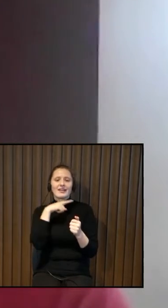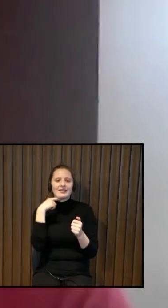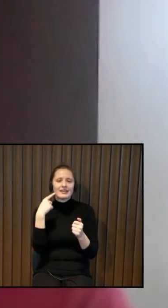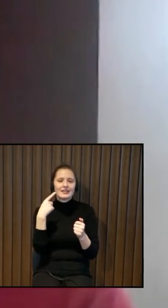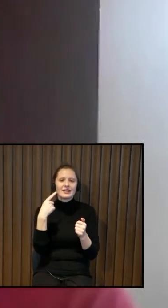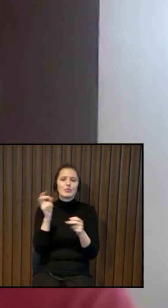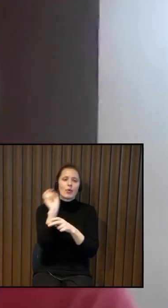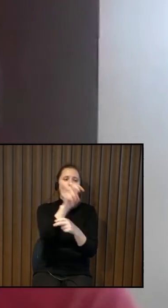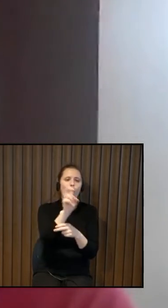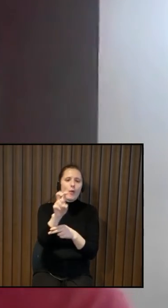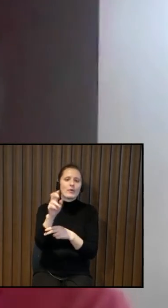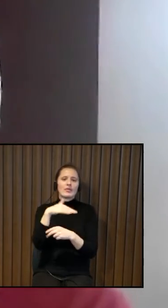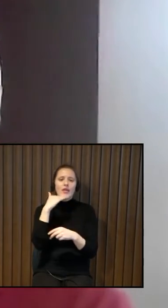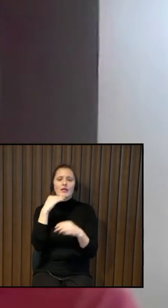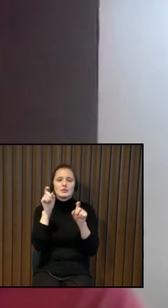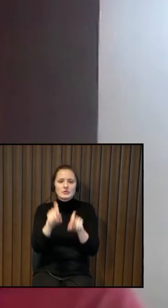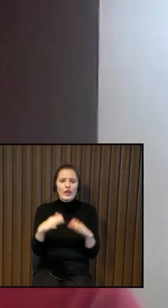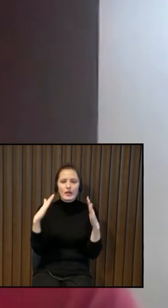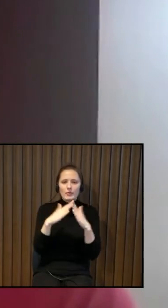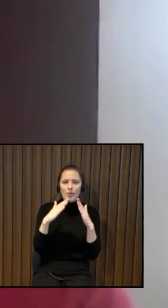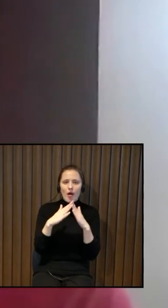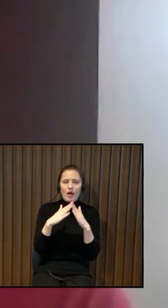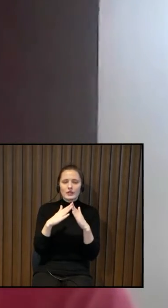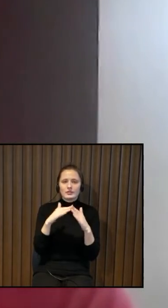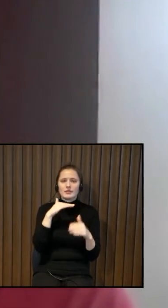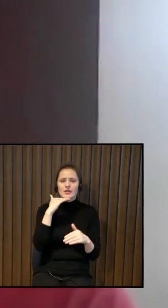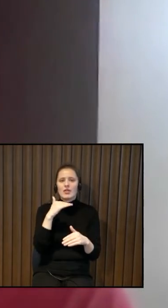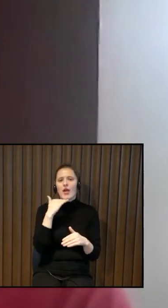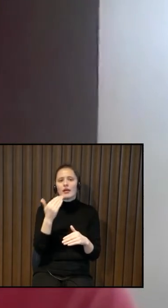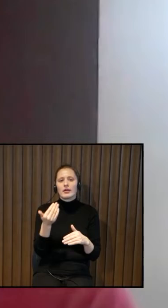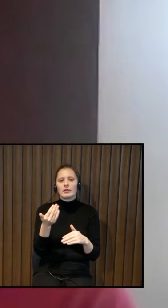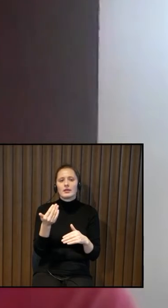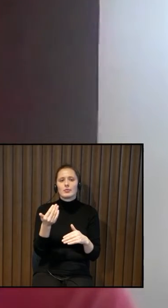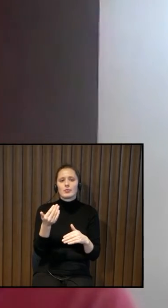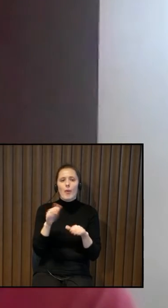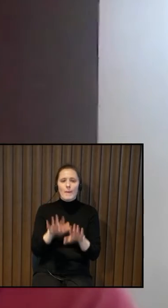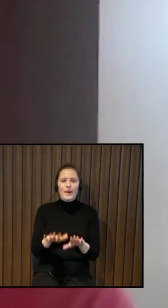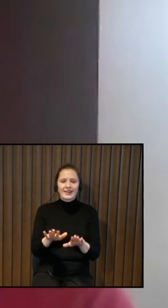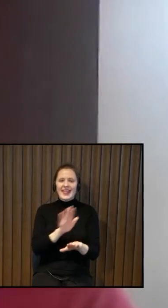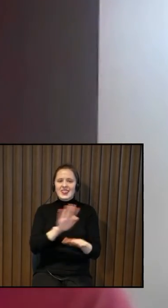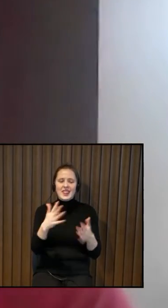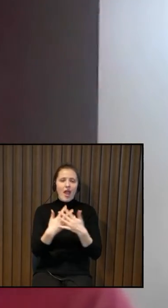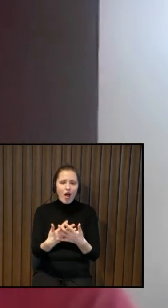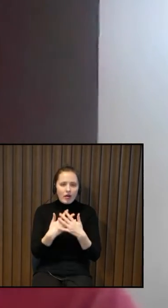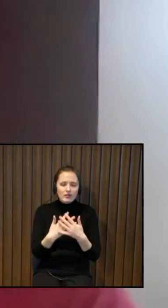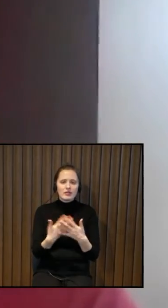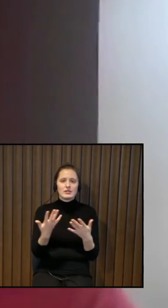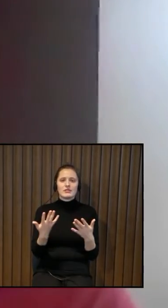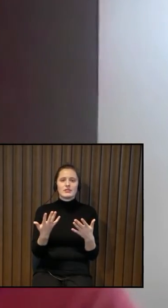viņi negrib kādā dzīves posmā vienkārši palikt neaktīvi, palikt